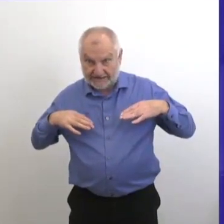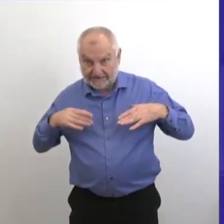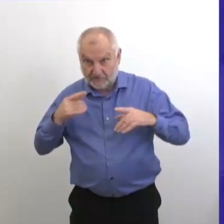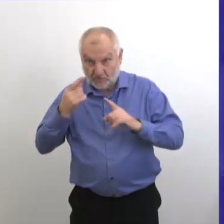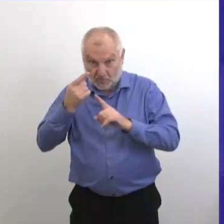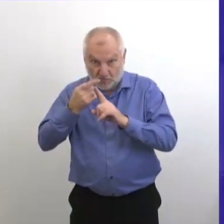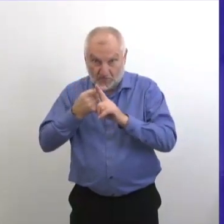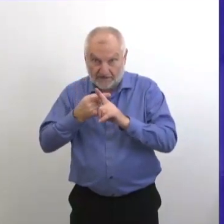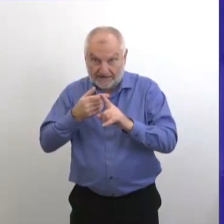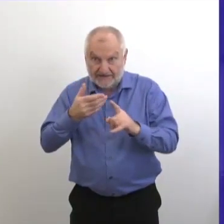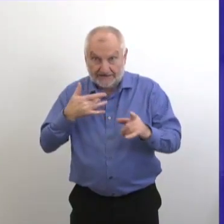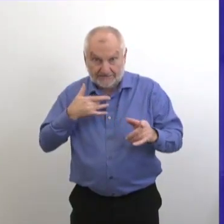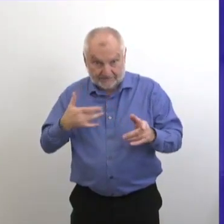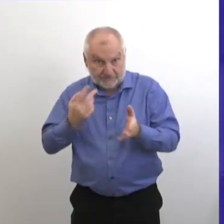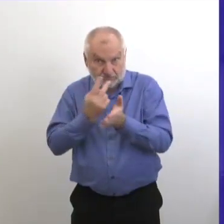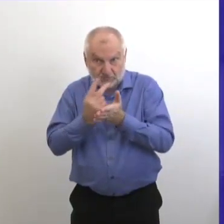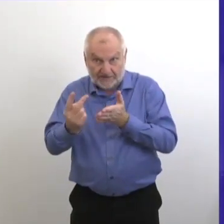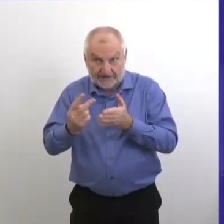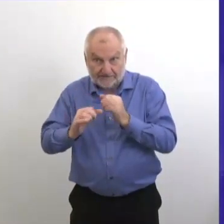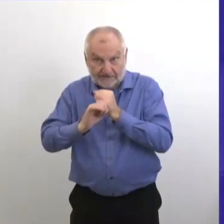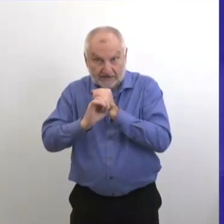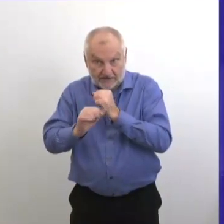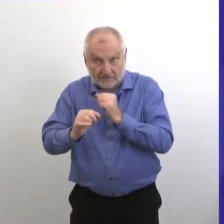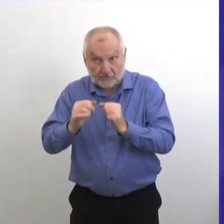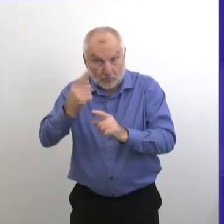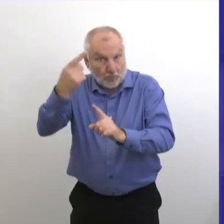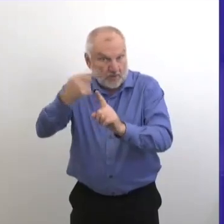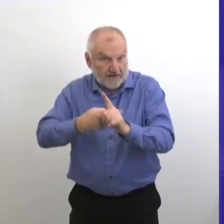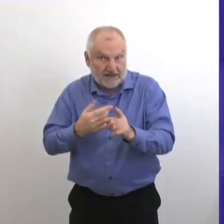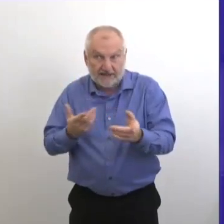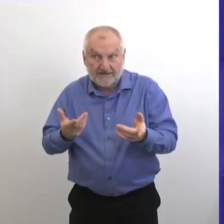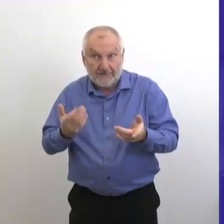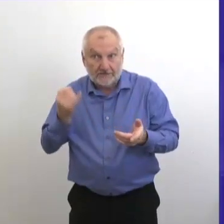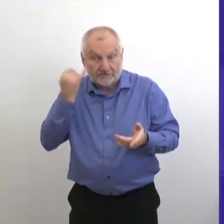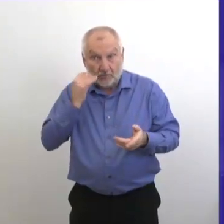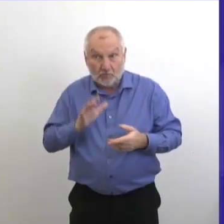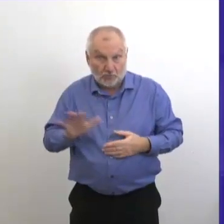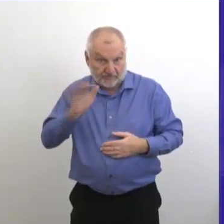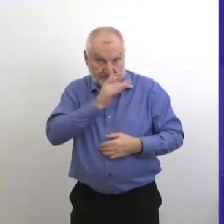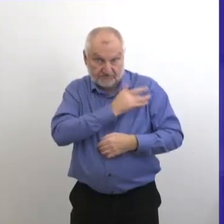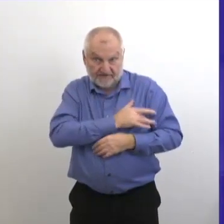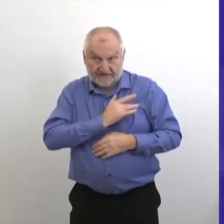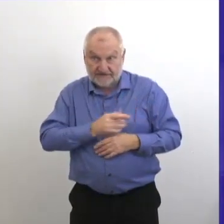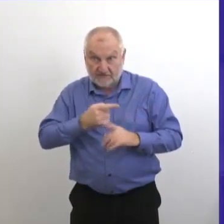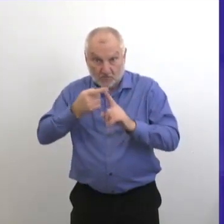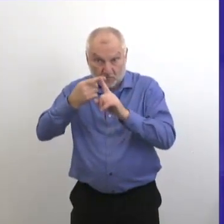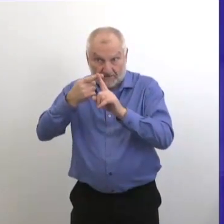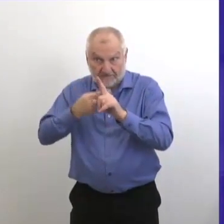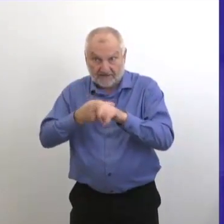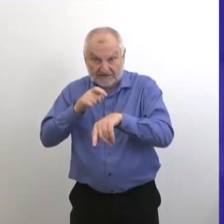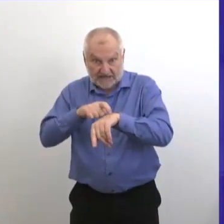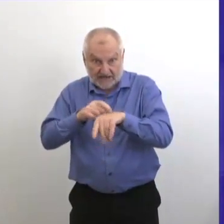Si vous remarquez qu'il y a une diminution vraiment importante du nombre de cas dans l'ensemble de la province,